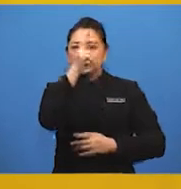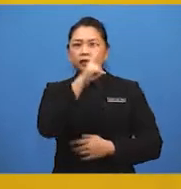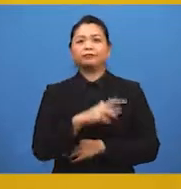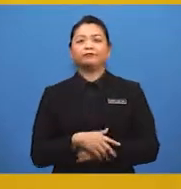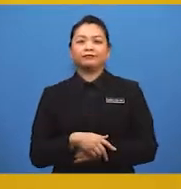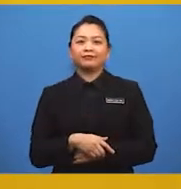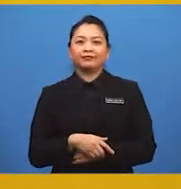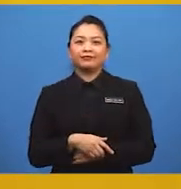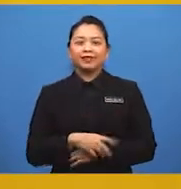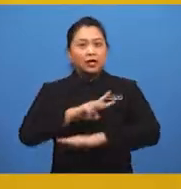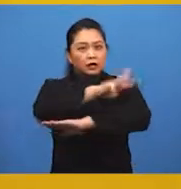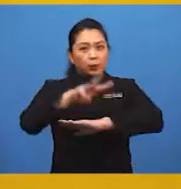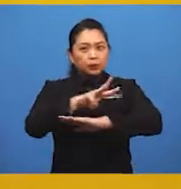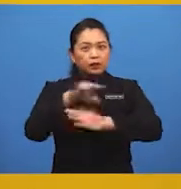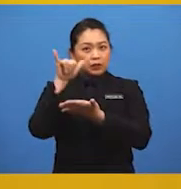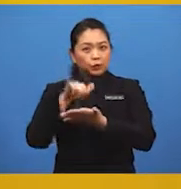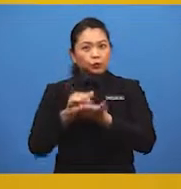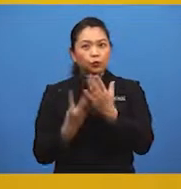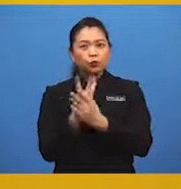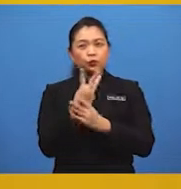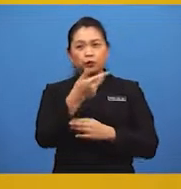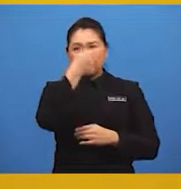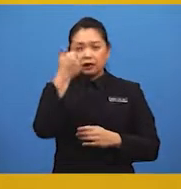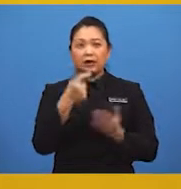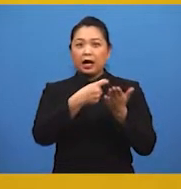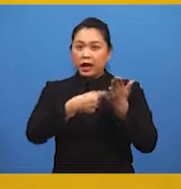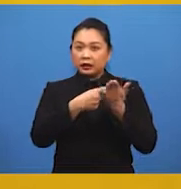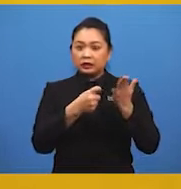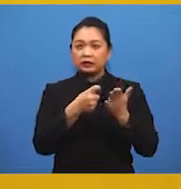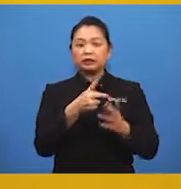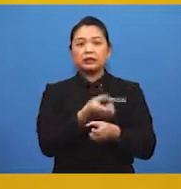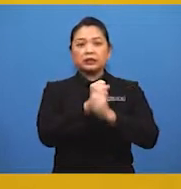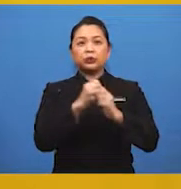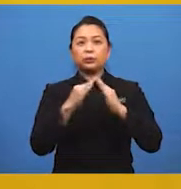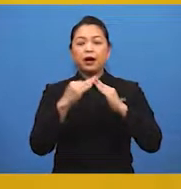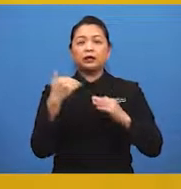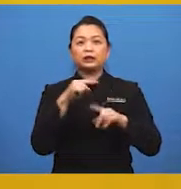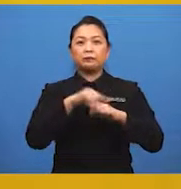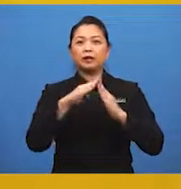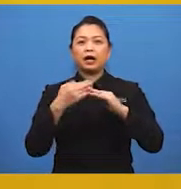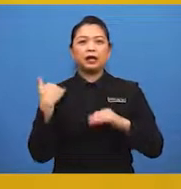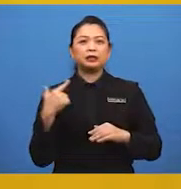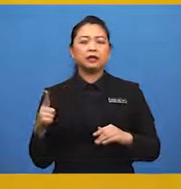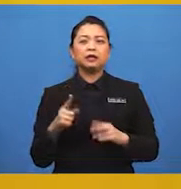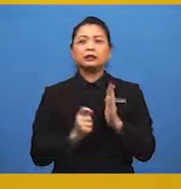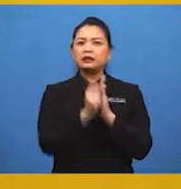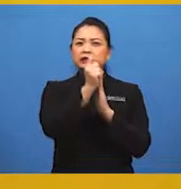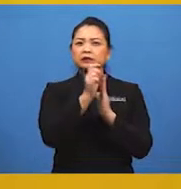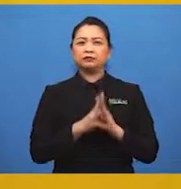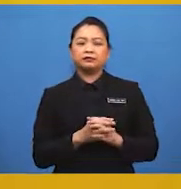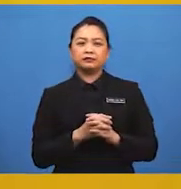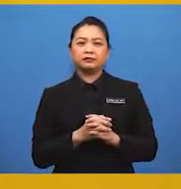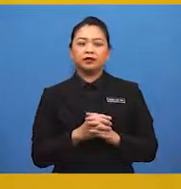kerajaan. Kawasan setinggal wujud kerana harga dan sewa rumah di bandar adalah tinggi.